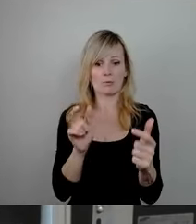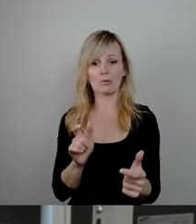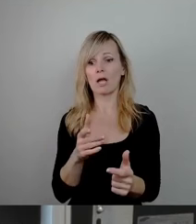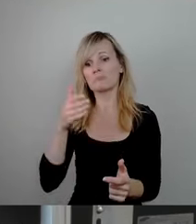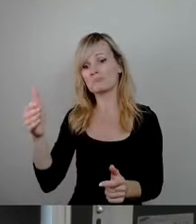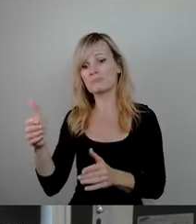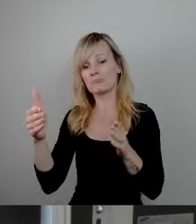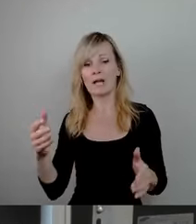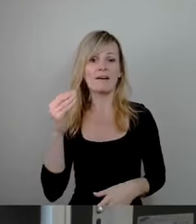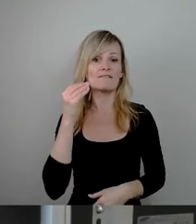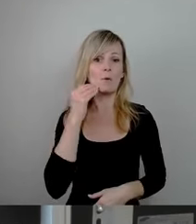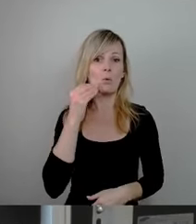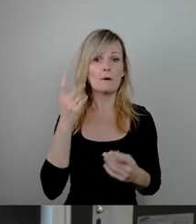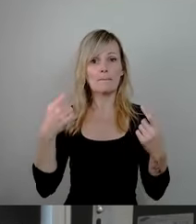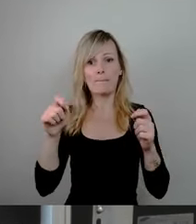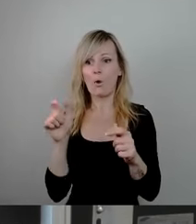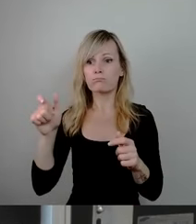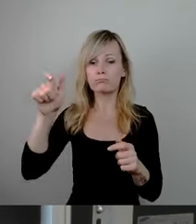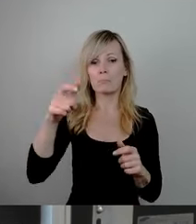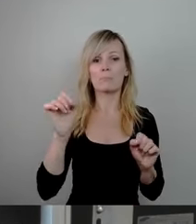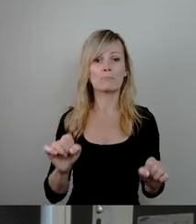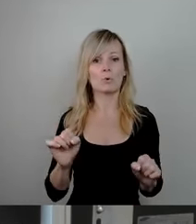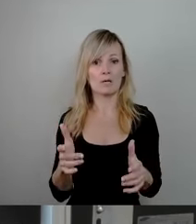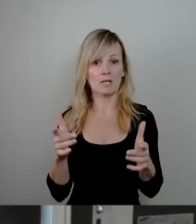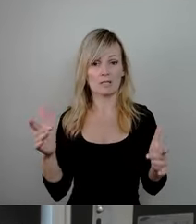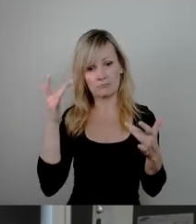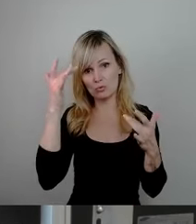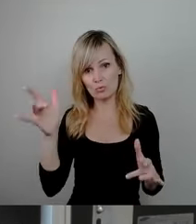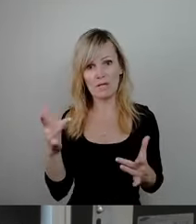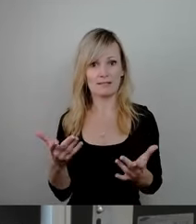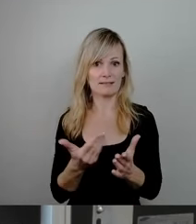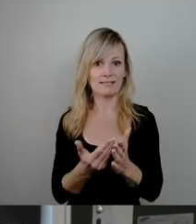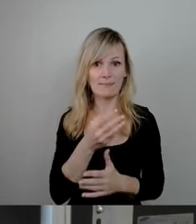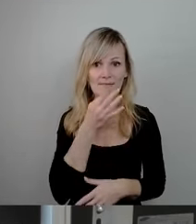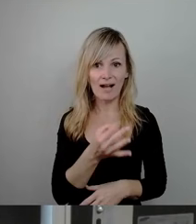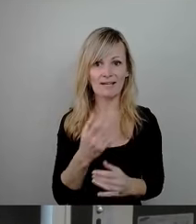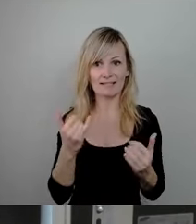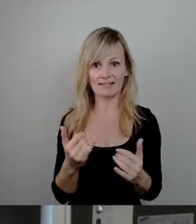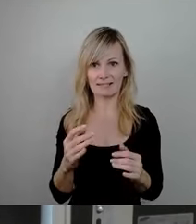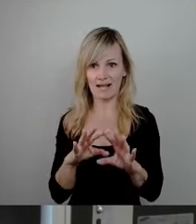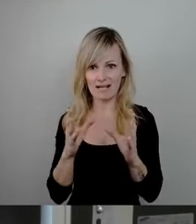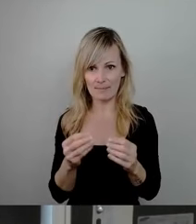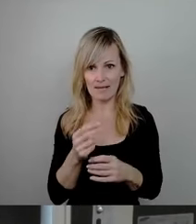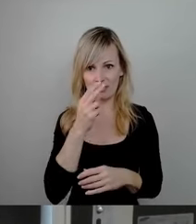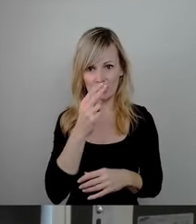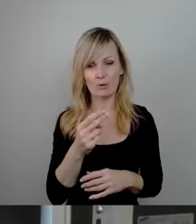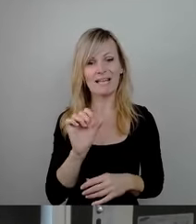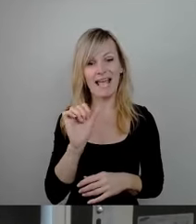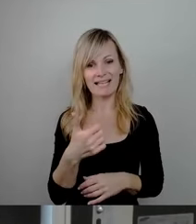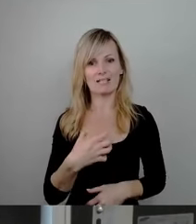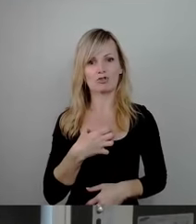in der Innenstadt zum Beispiel noch zulassen. Das heißt, die Frage, die wir jetzt, nachdem der erste Schock